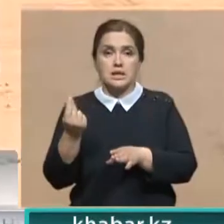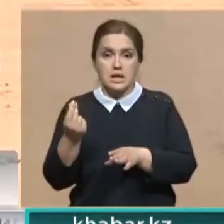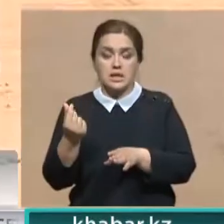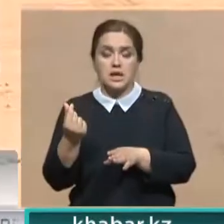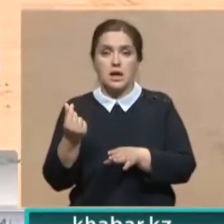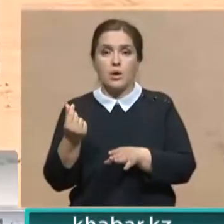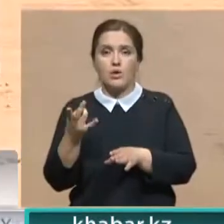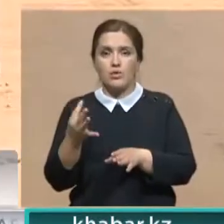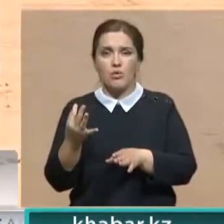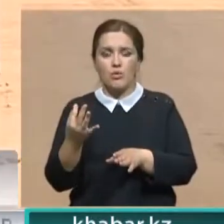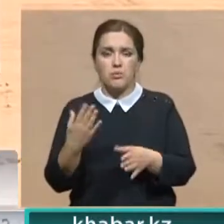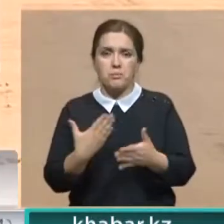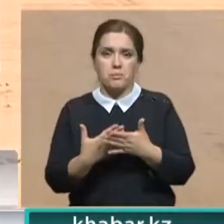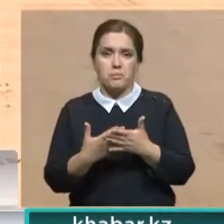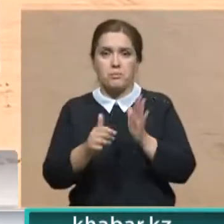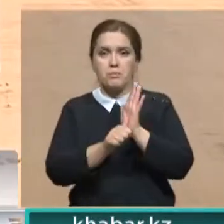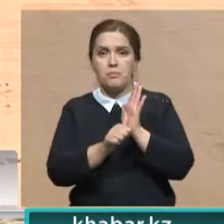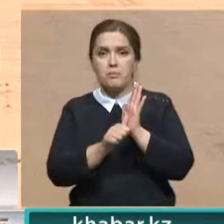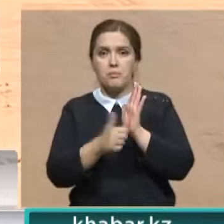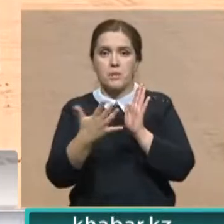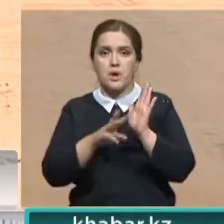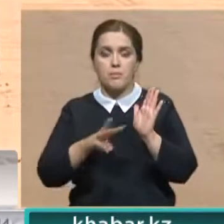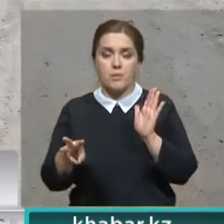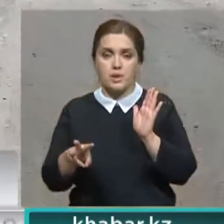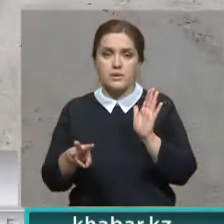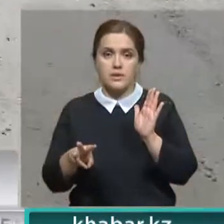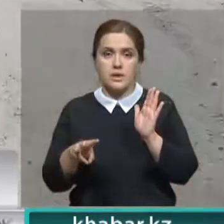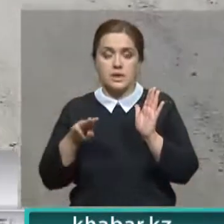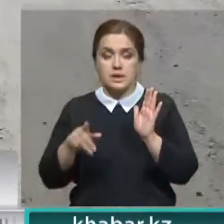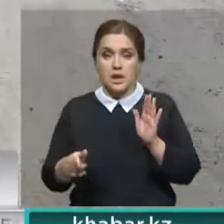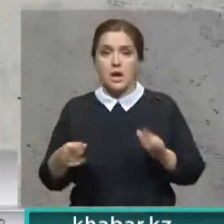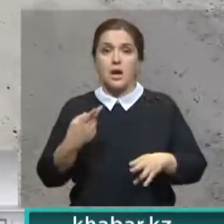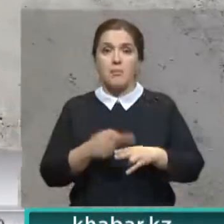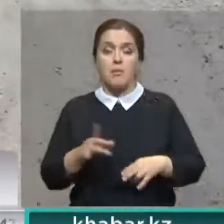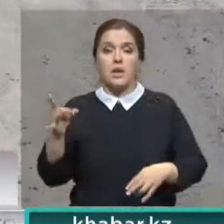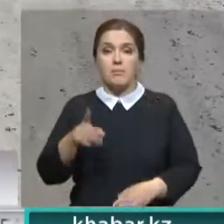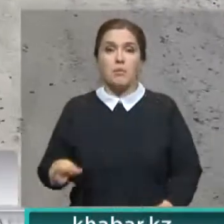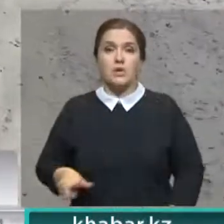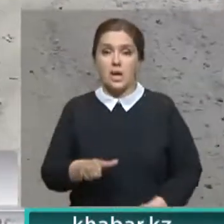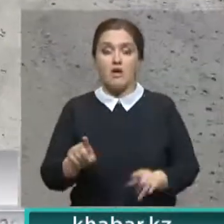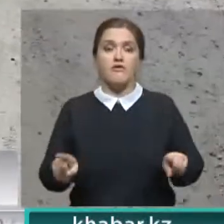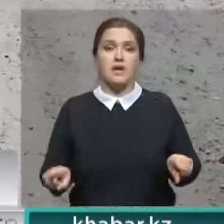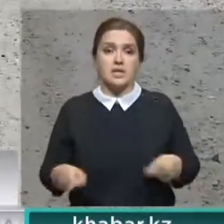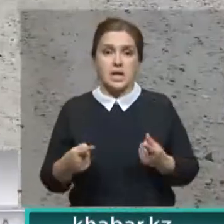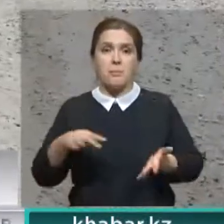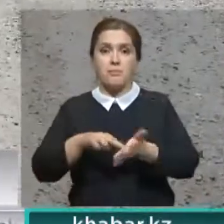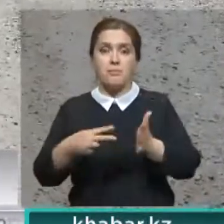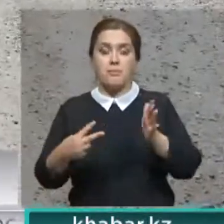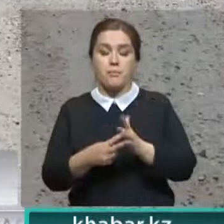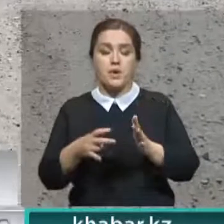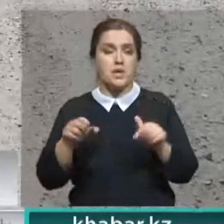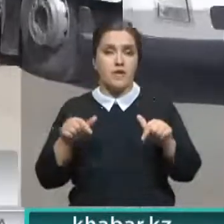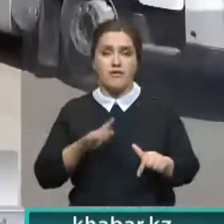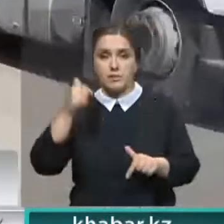объект. Ну, ориентировочно 60-65 миллионов на один километр. Участок республиканской трассы восстанавливать все же планируют. Только не в этом